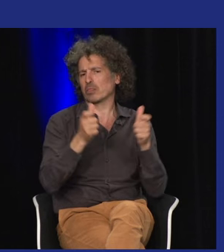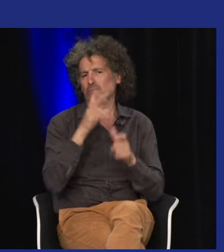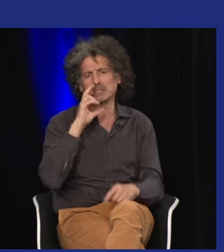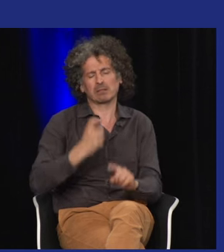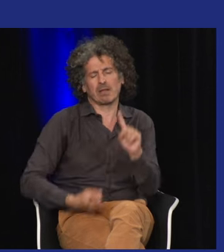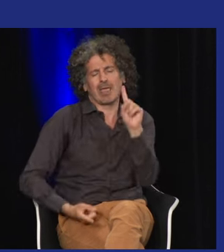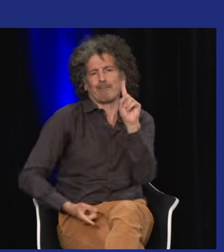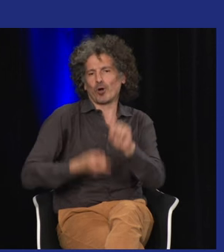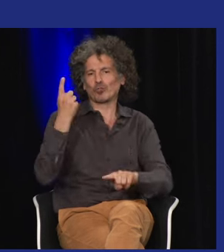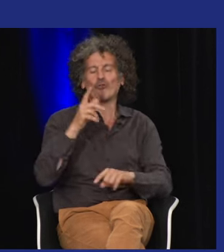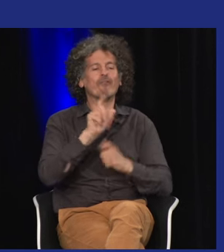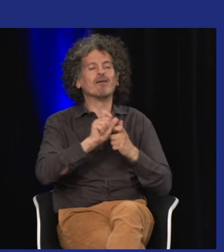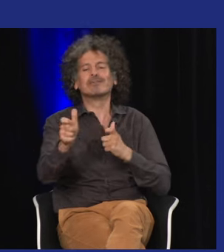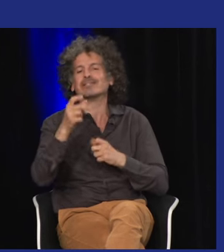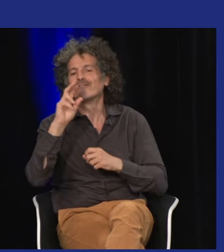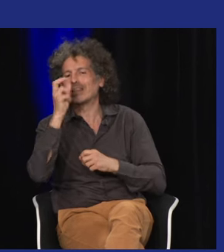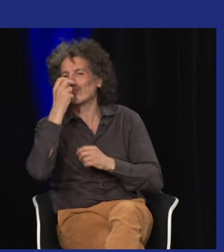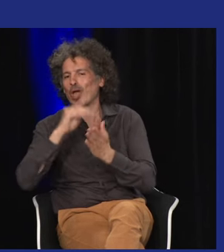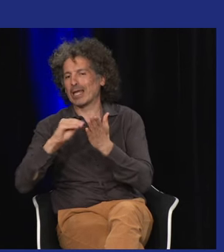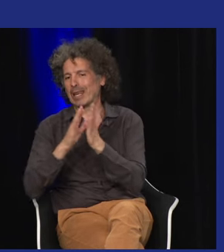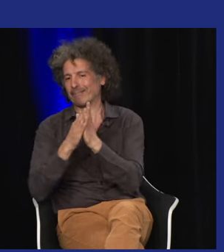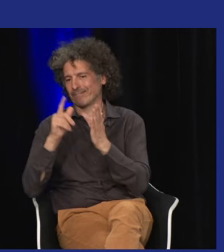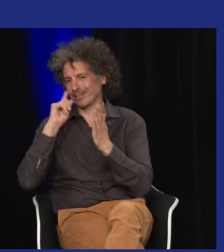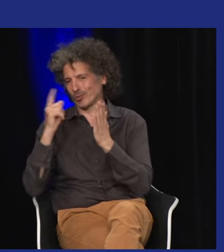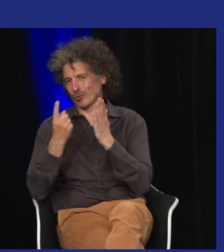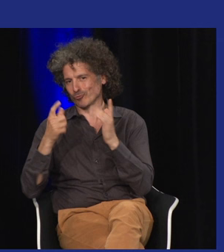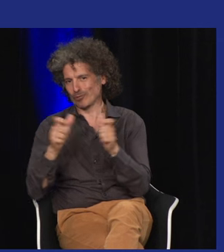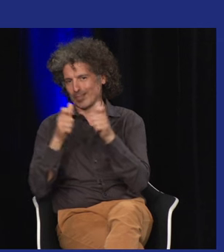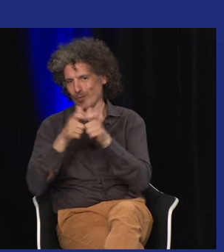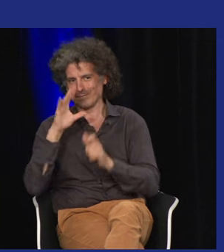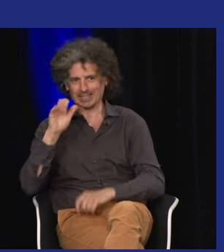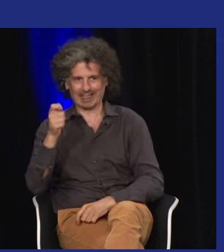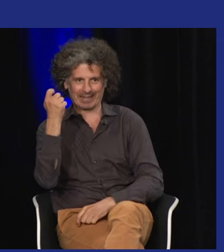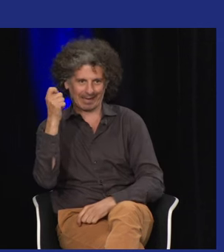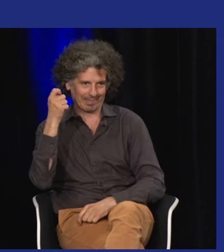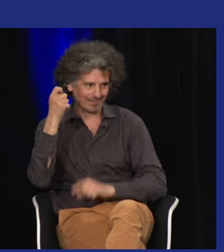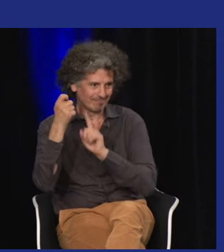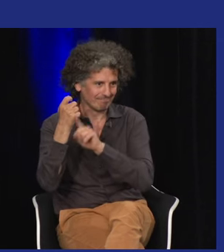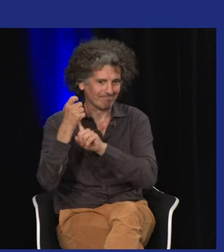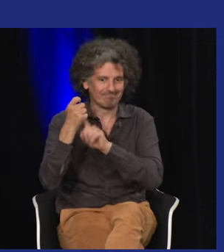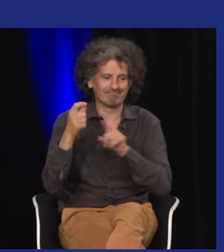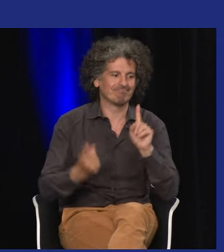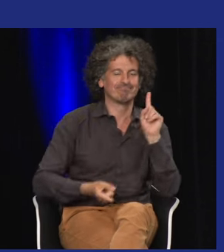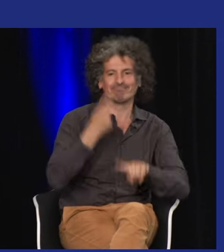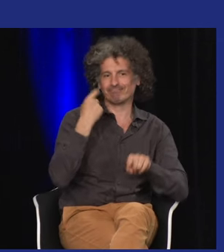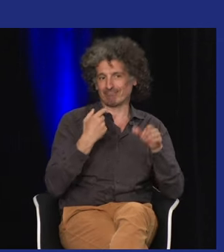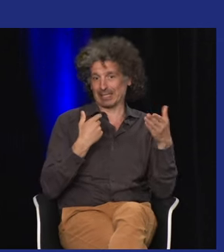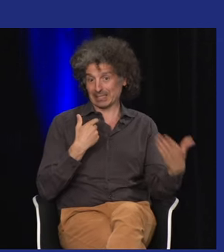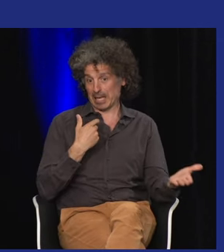et c'est vrai que l'IVT au Château de Vincennes Victor Aboua en a fait son livre